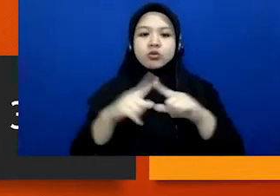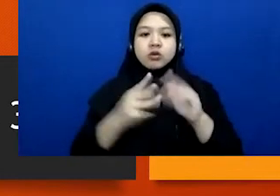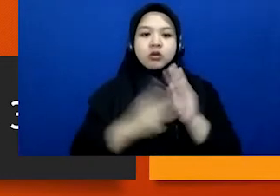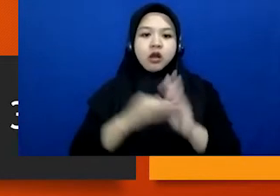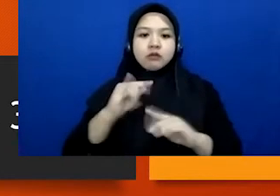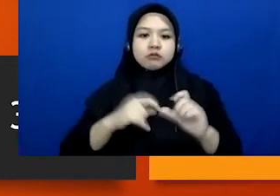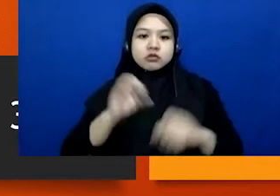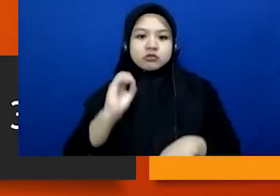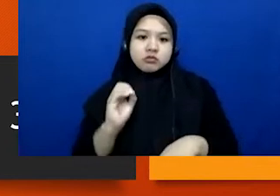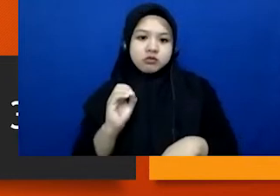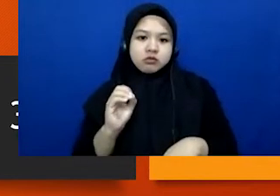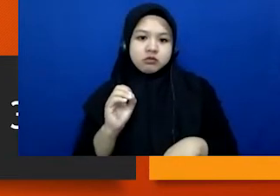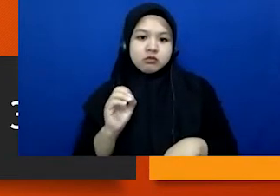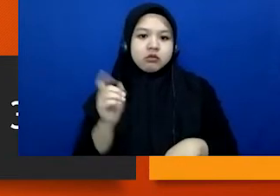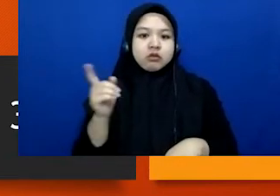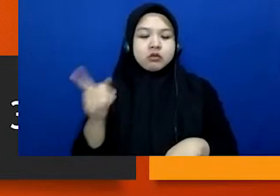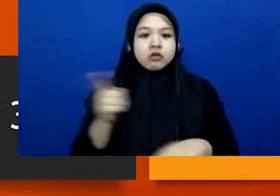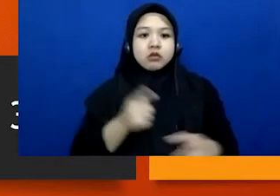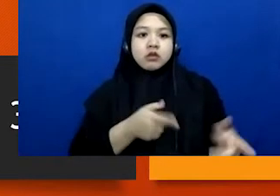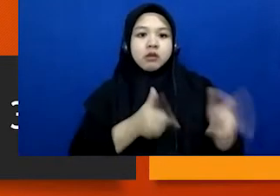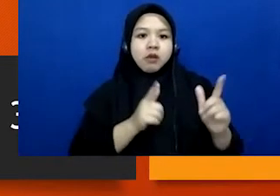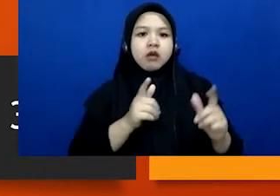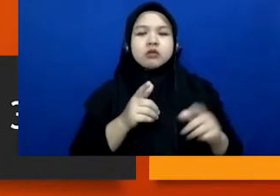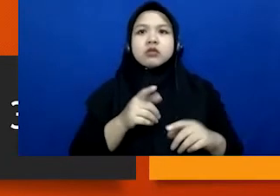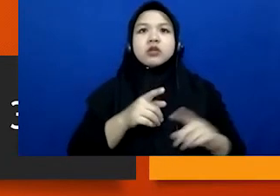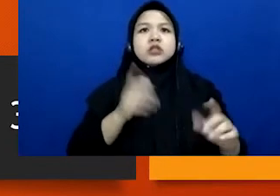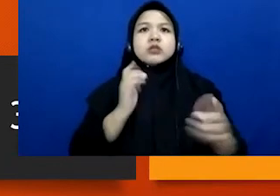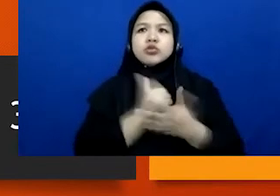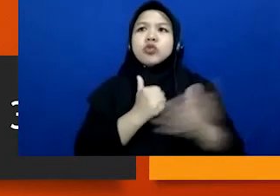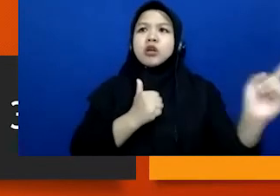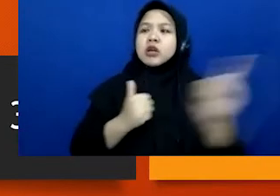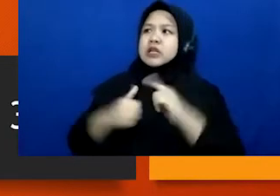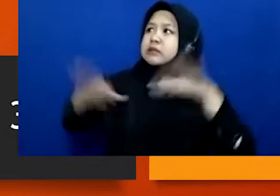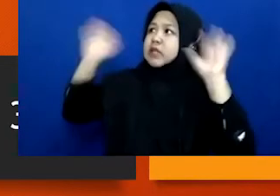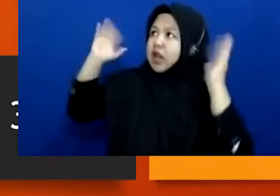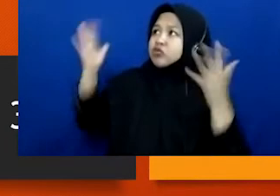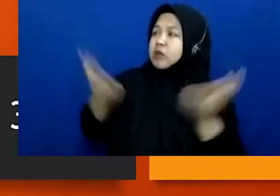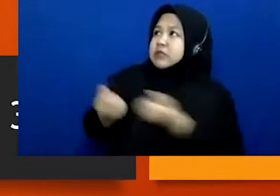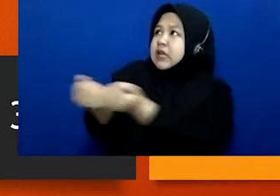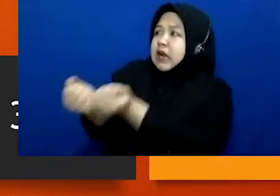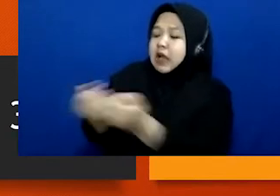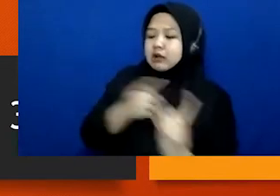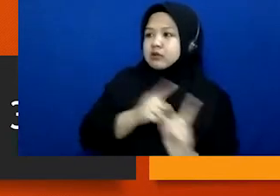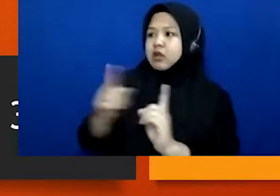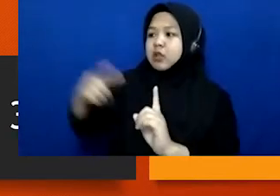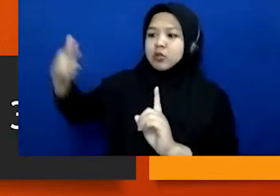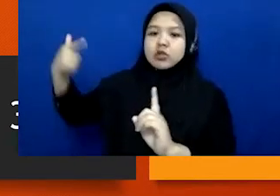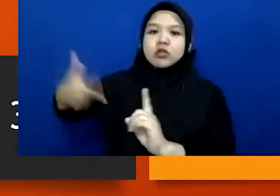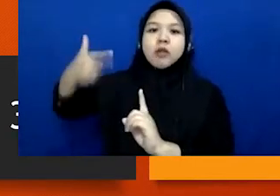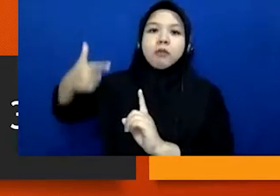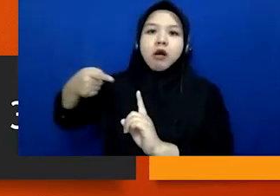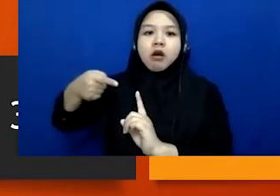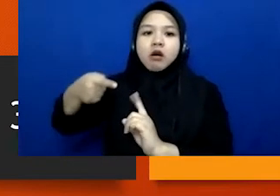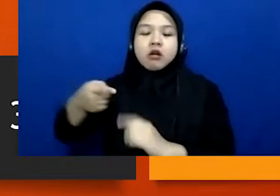bahwa dia ditembak ketika sudah menyerahkan diri. Sebenarnya ada gambarnya ya. Dia duduk di kursi roda,